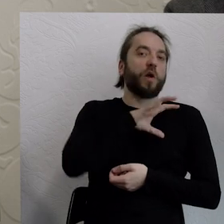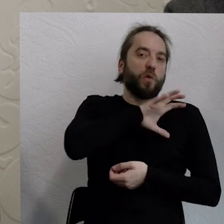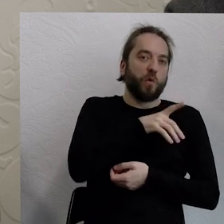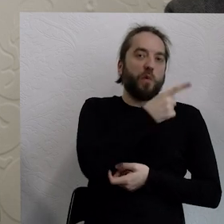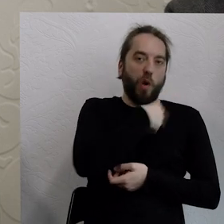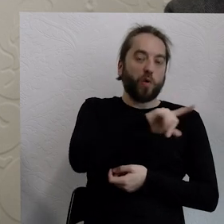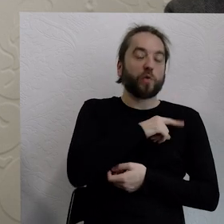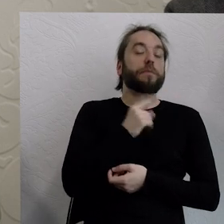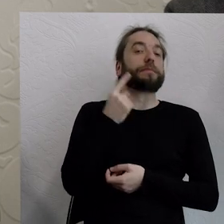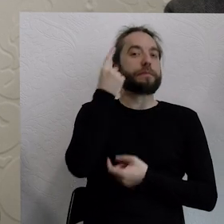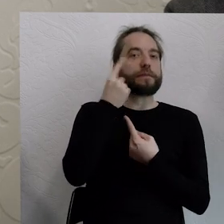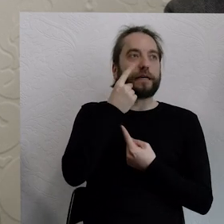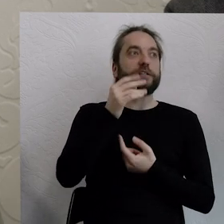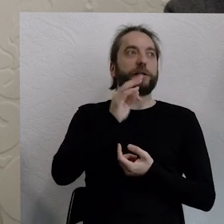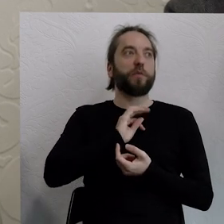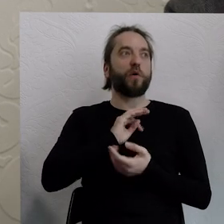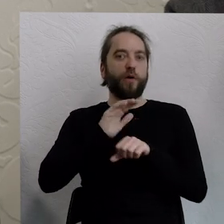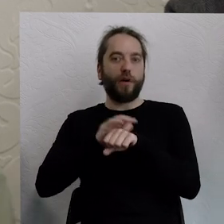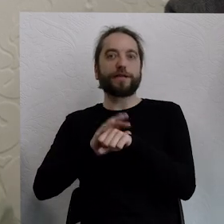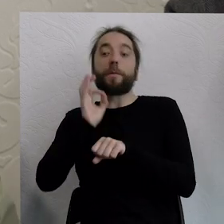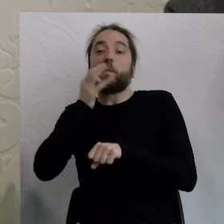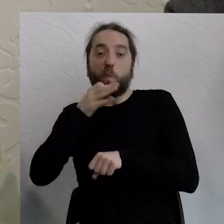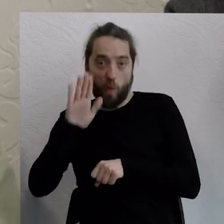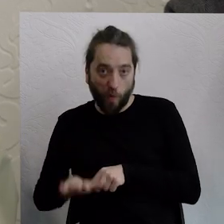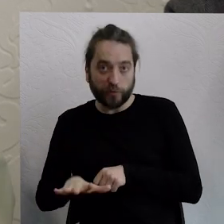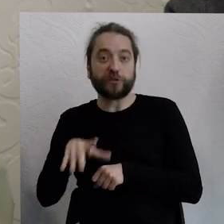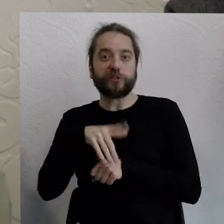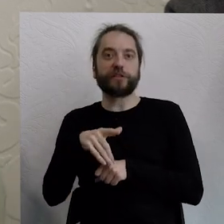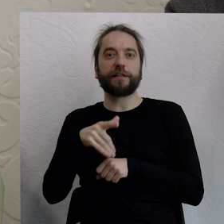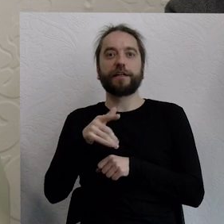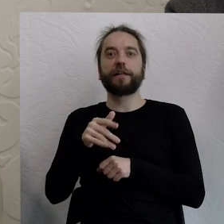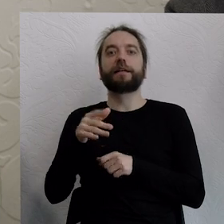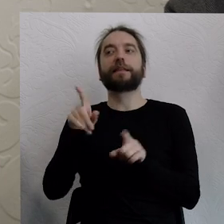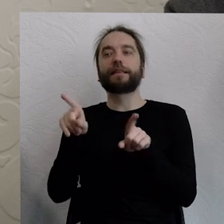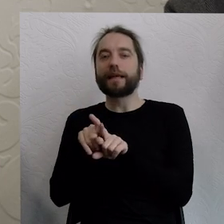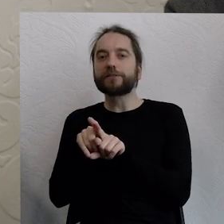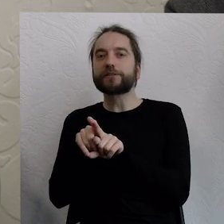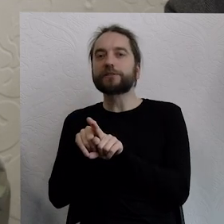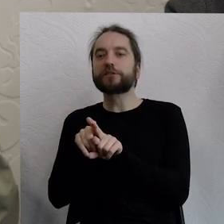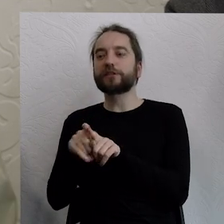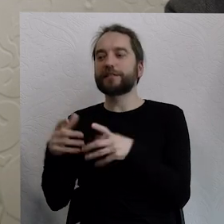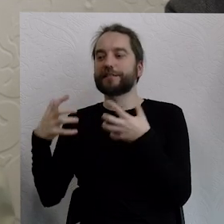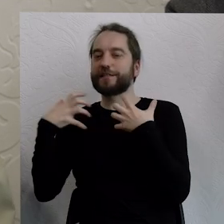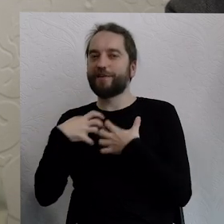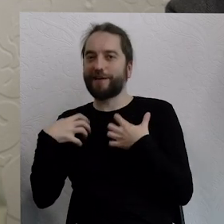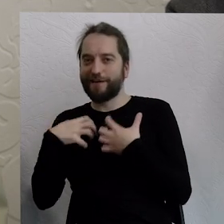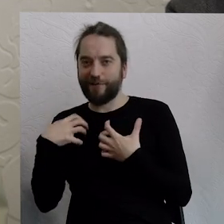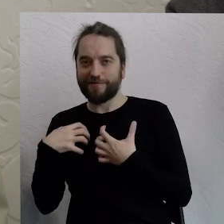nas młodszych i podobnie jest to przelewane też na zwierzęta, zwierzęta pozaludzkie,